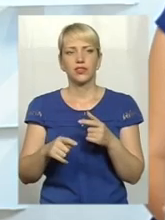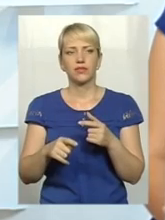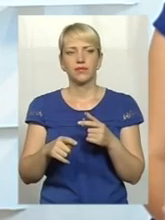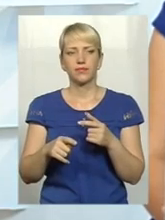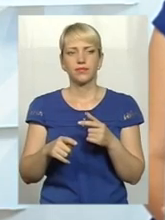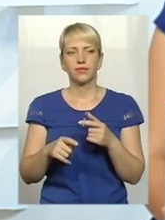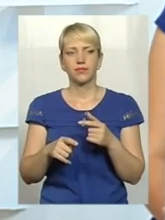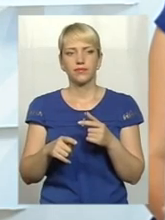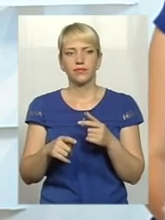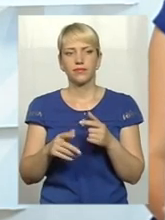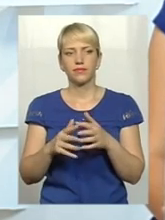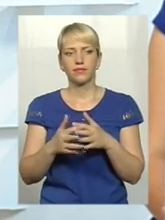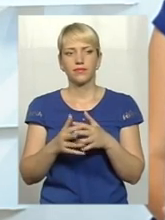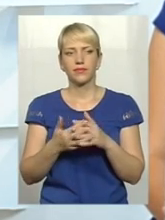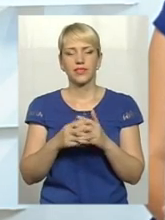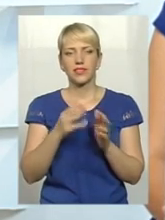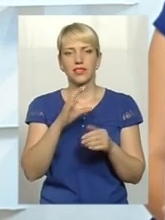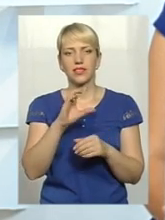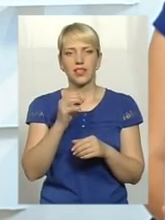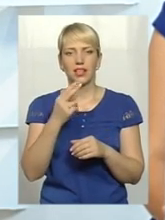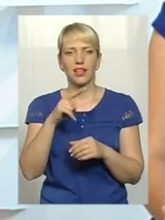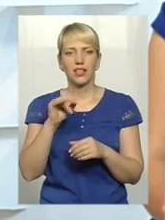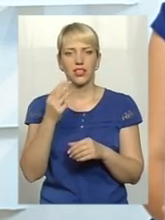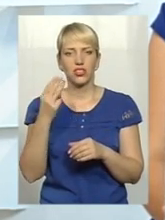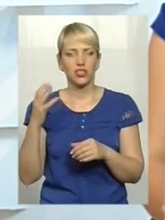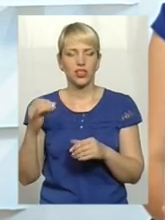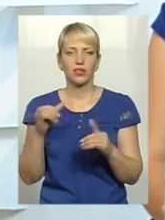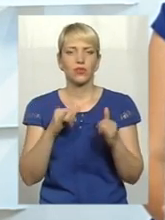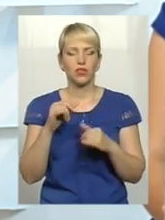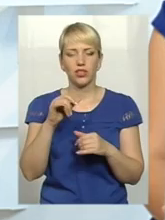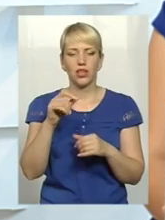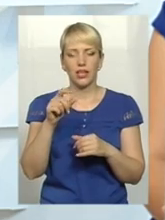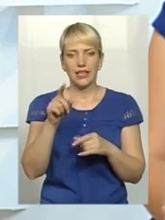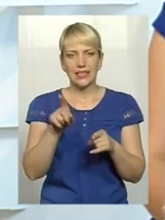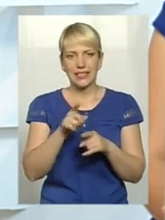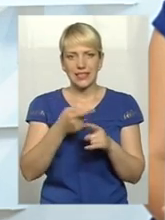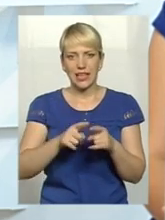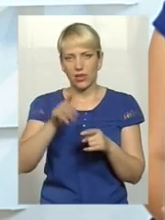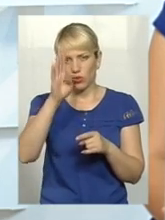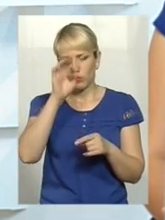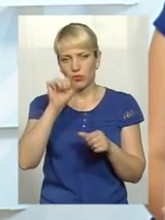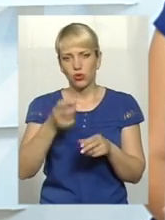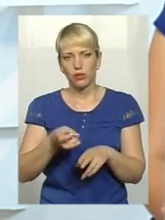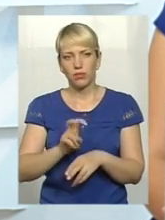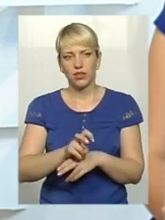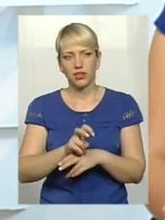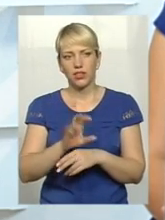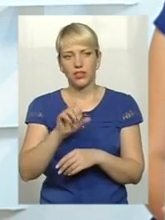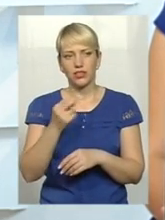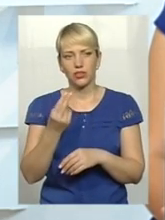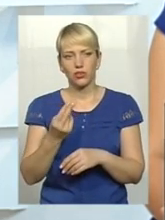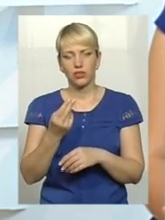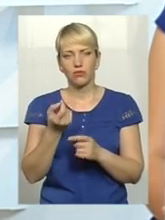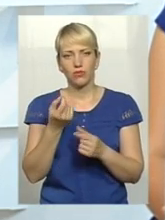чи в селищі? Тобто, куди він може прийти? І там соціум трошки